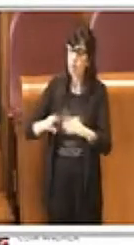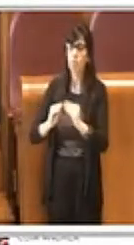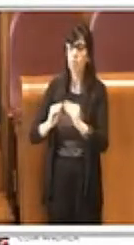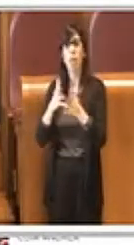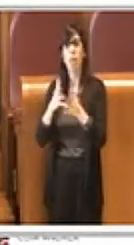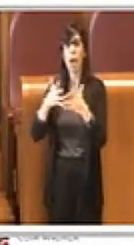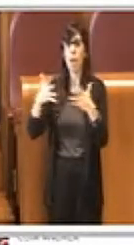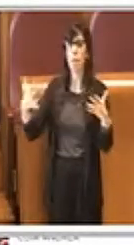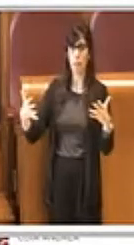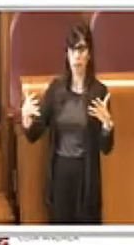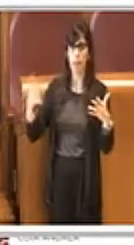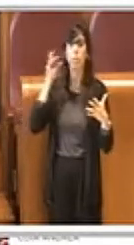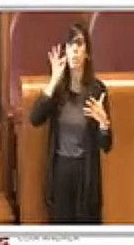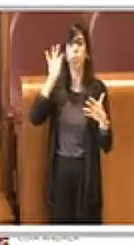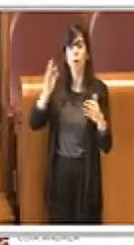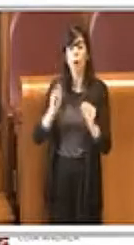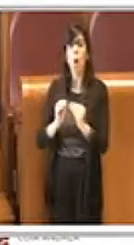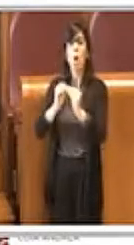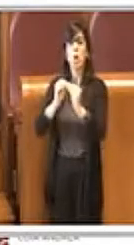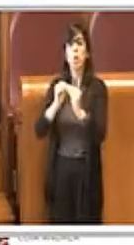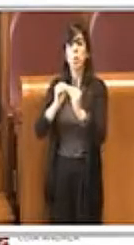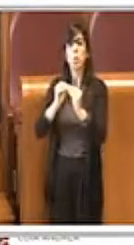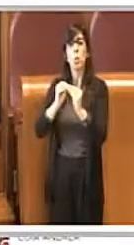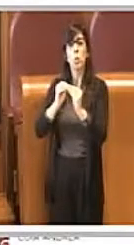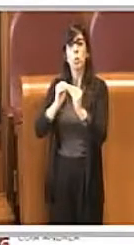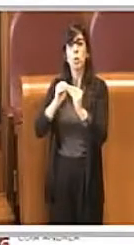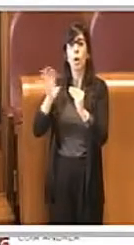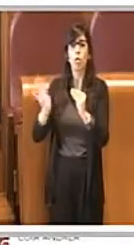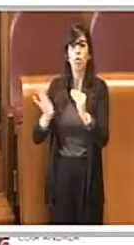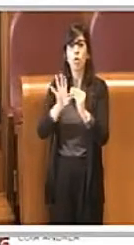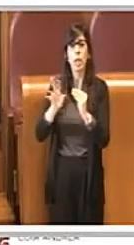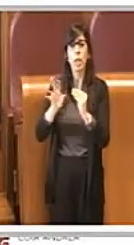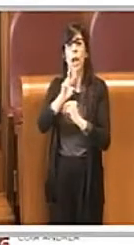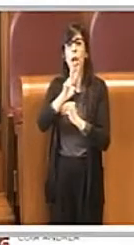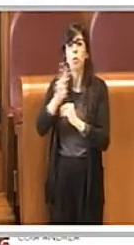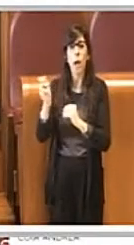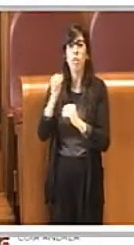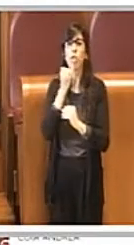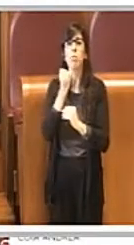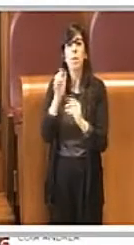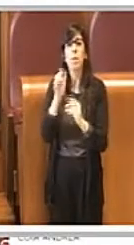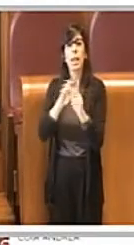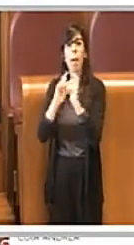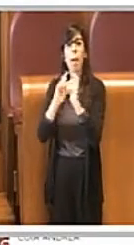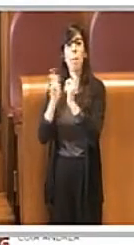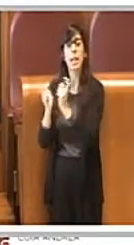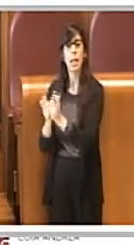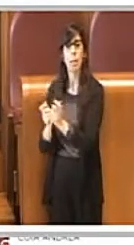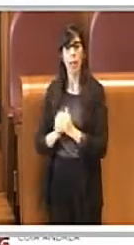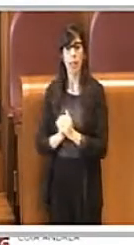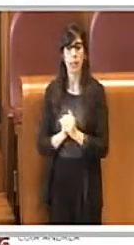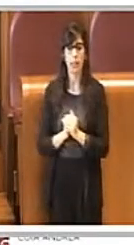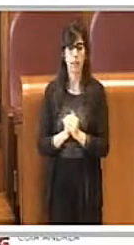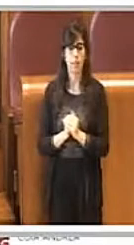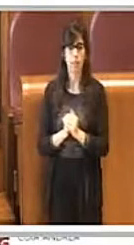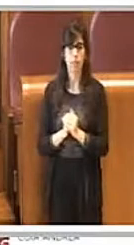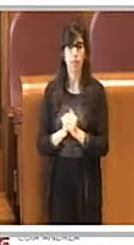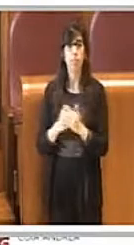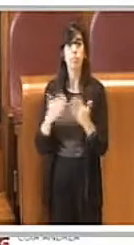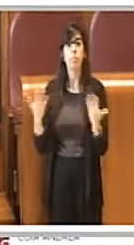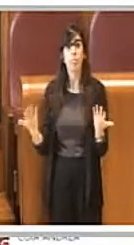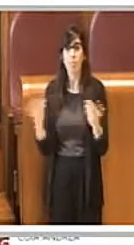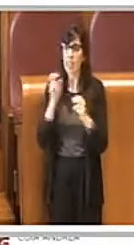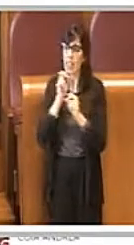ampimento finalizzata alla costruzione di circa 200 mini appartamenti. A seguito poi delle